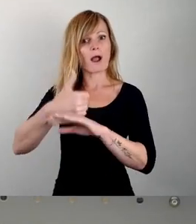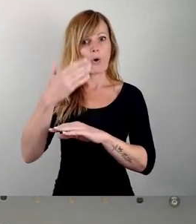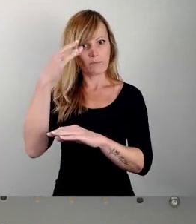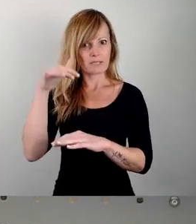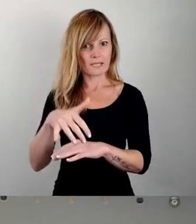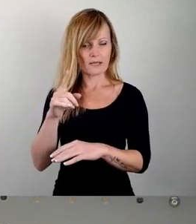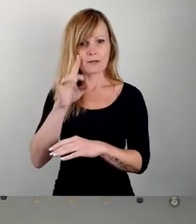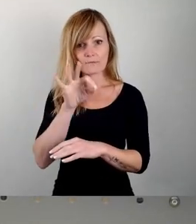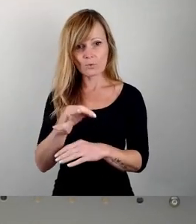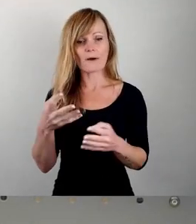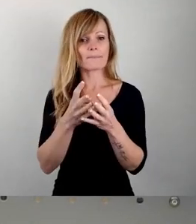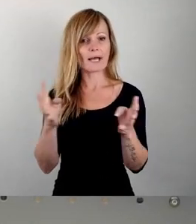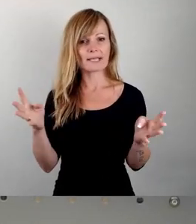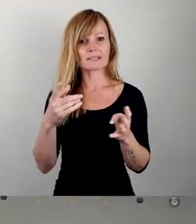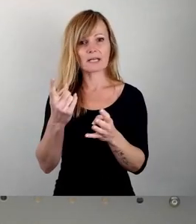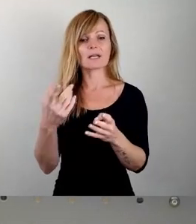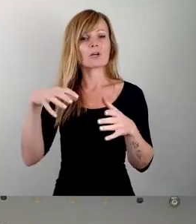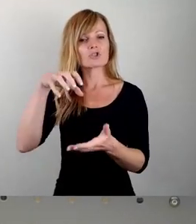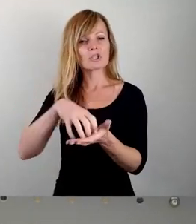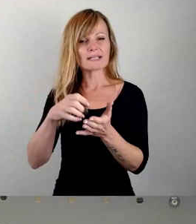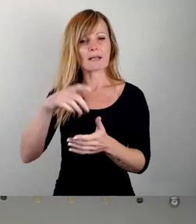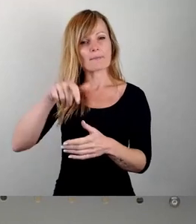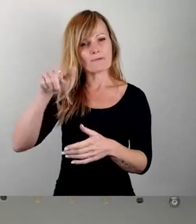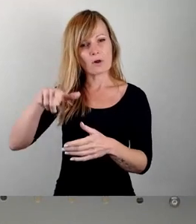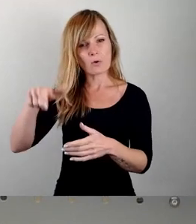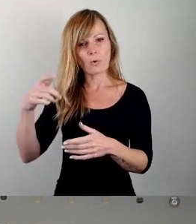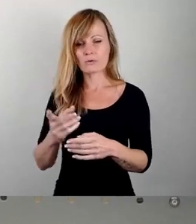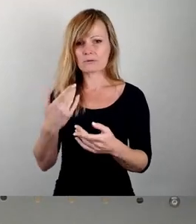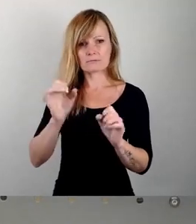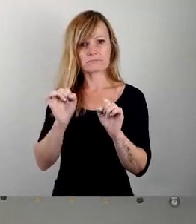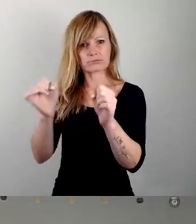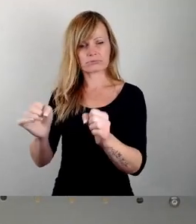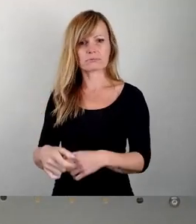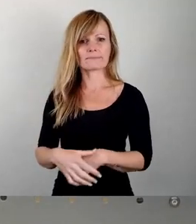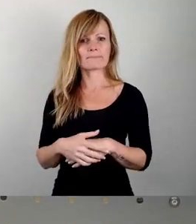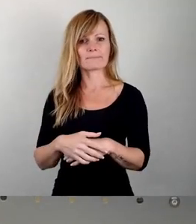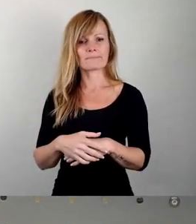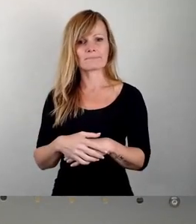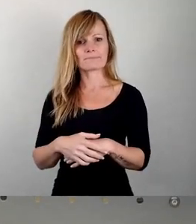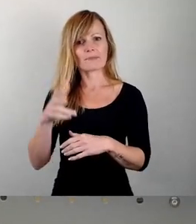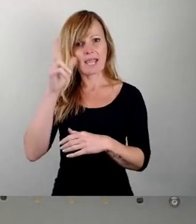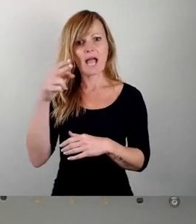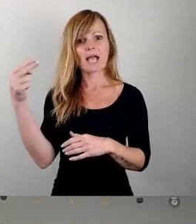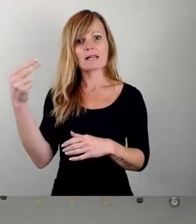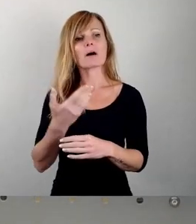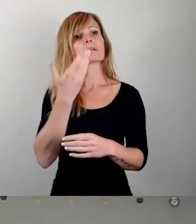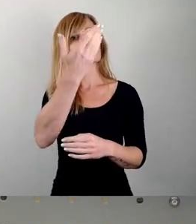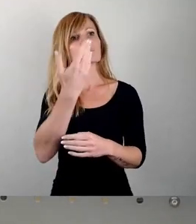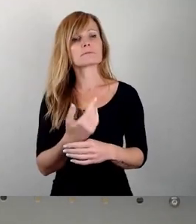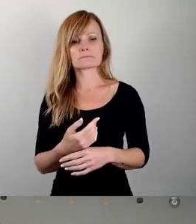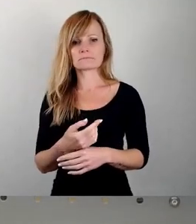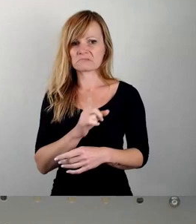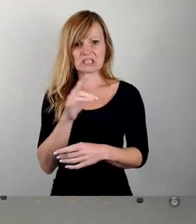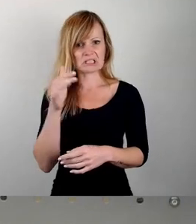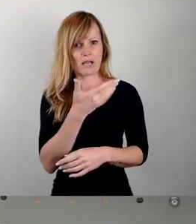das sich für die Breite der Stadtbevölkerung einsetzt. Und das wäre an Herrn Hilbert gegangen, ist nicht da. Unser Land